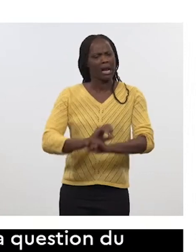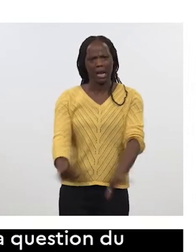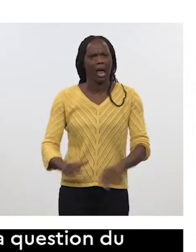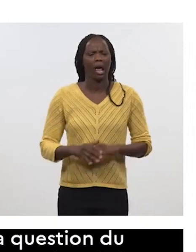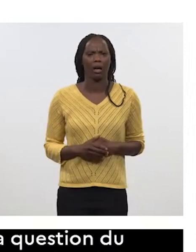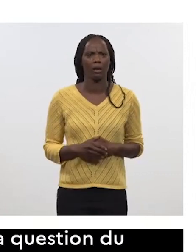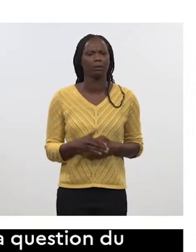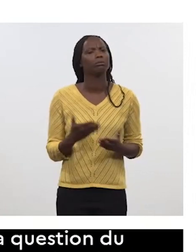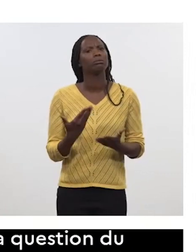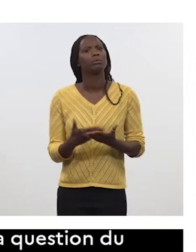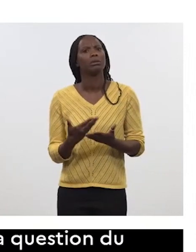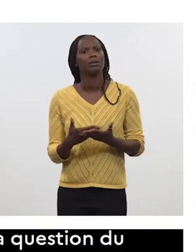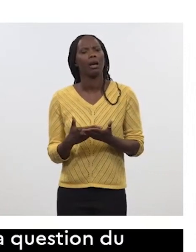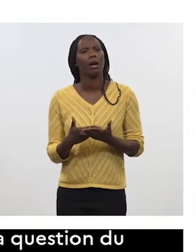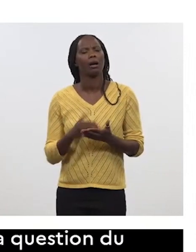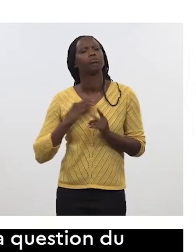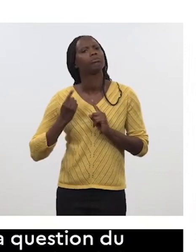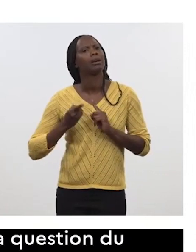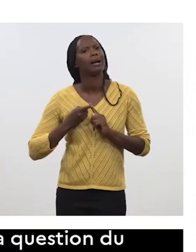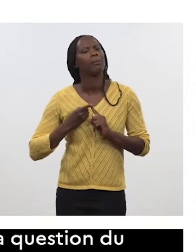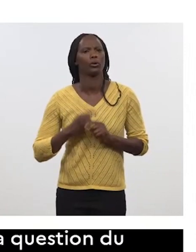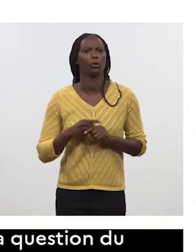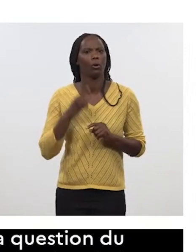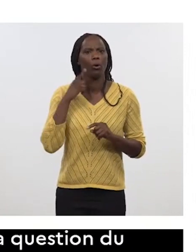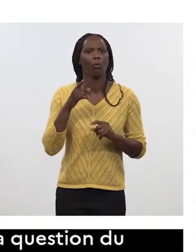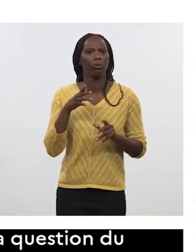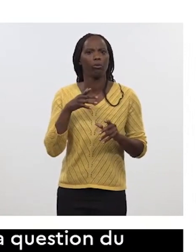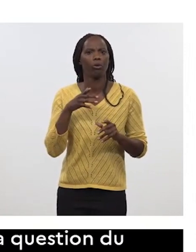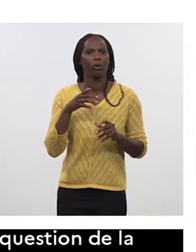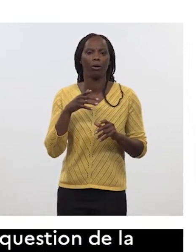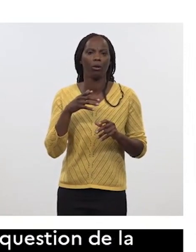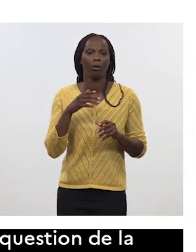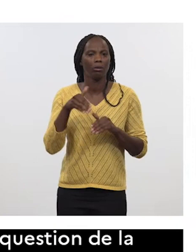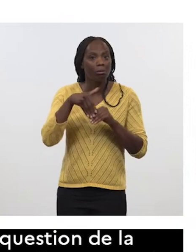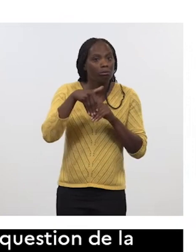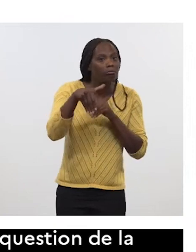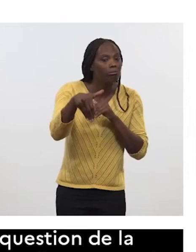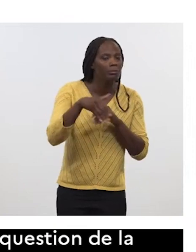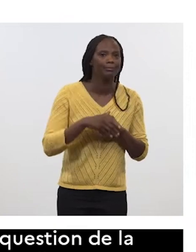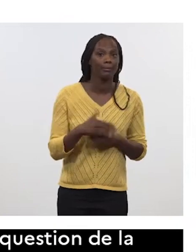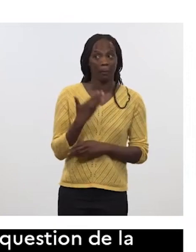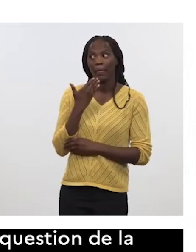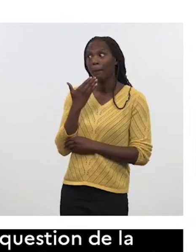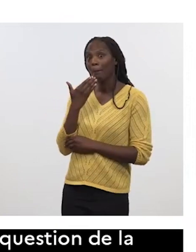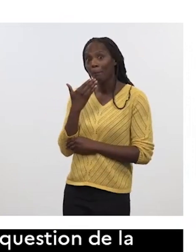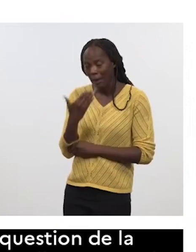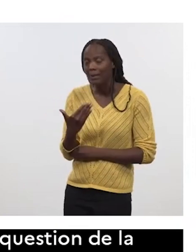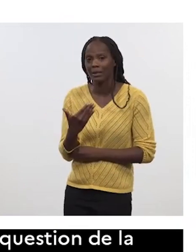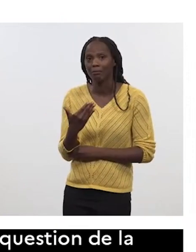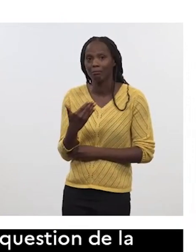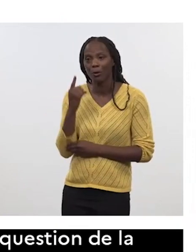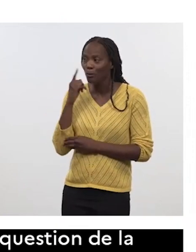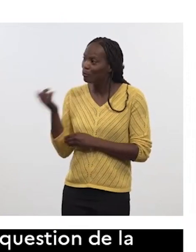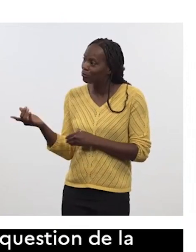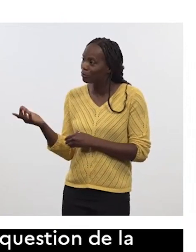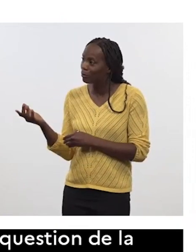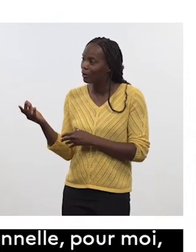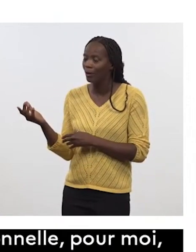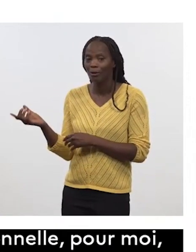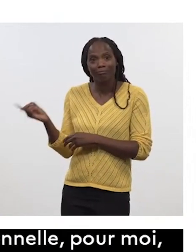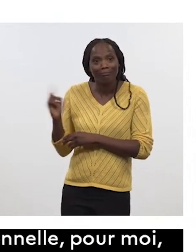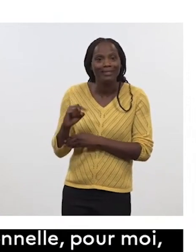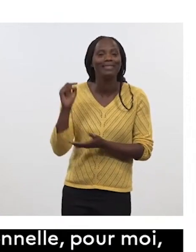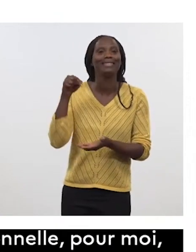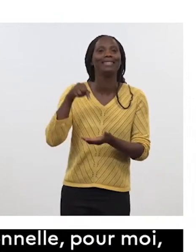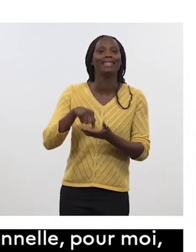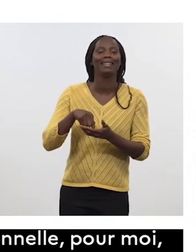sera un des éléments absolument majeurs dans les choix qui devront être faits. En tout cas, merci pour cette visite ici à Évreux, mon